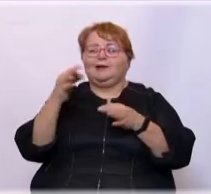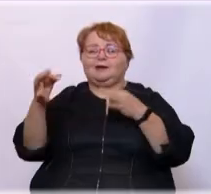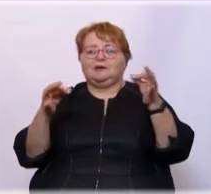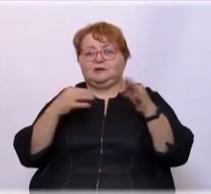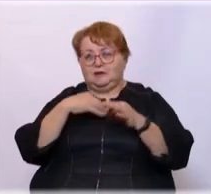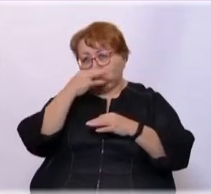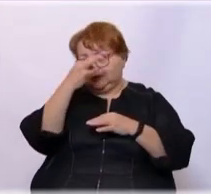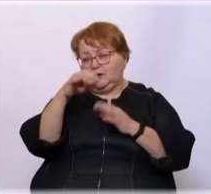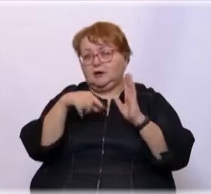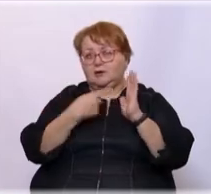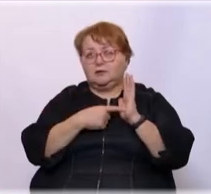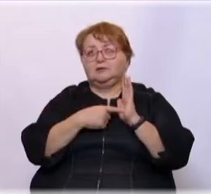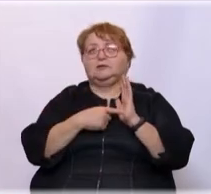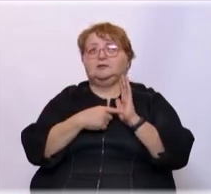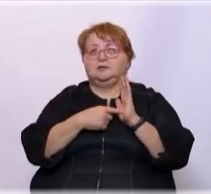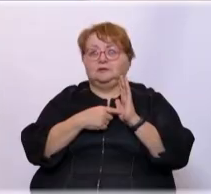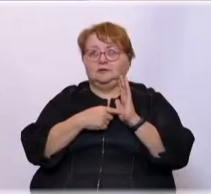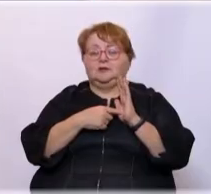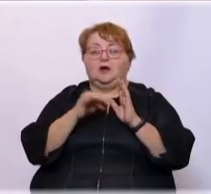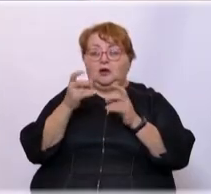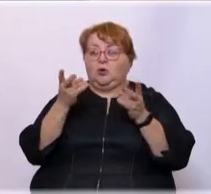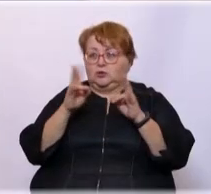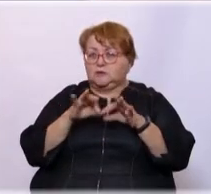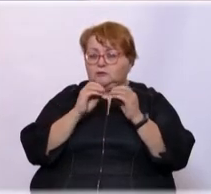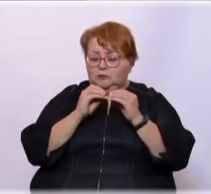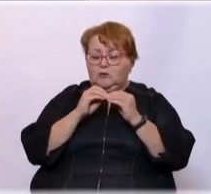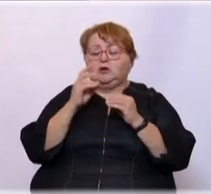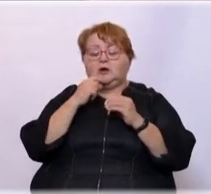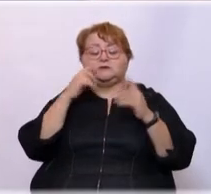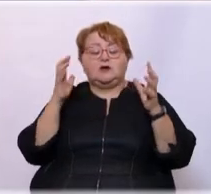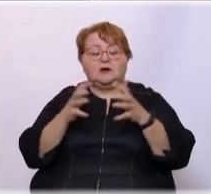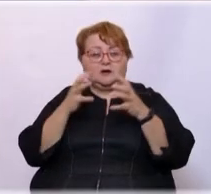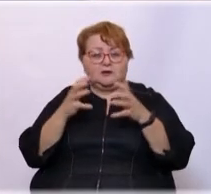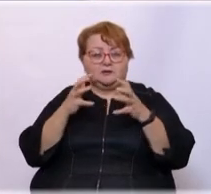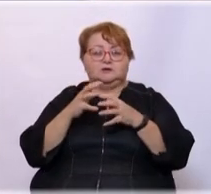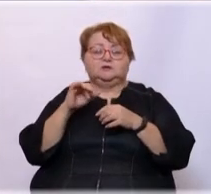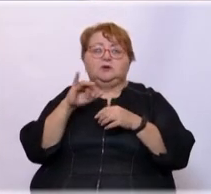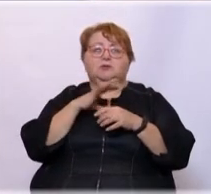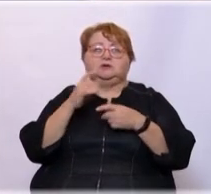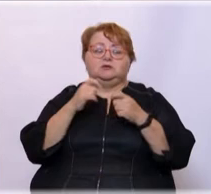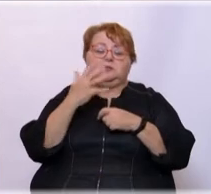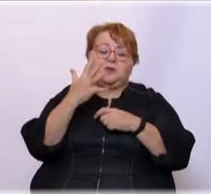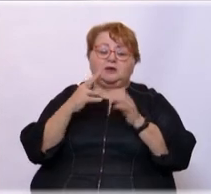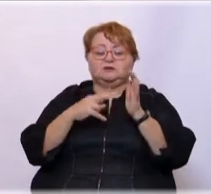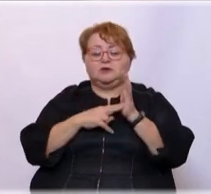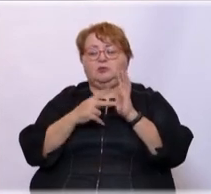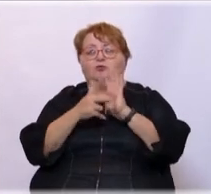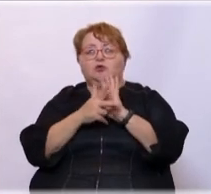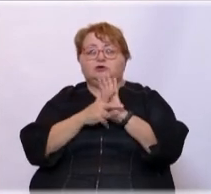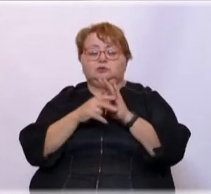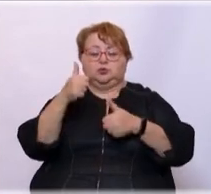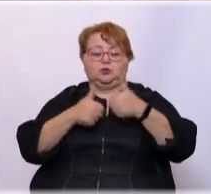назвал города. каждом городе команда. Они Они остались? Да, они сохранились. Потом мы проводили соревнования по пять, семь, восемь турниров в году.